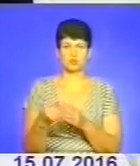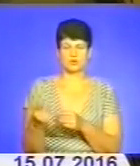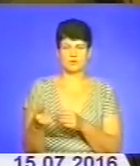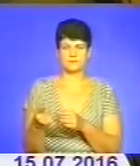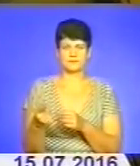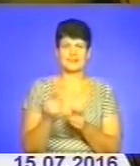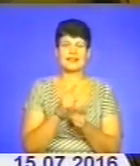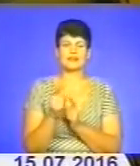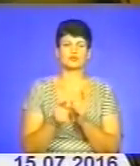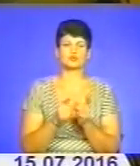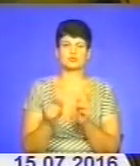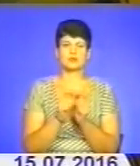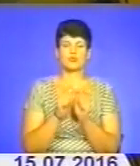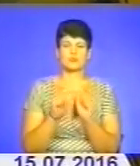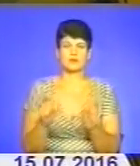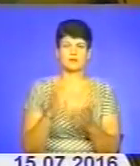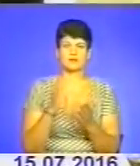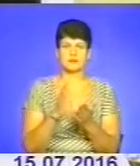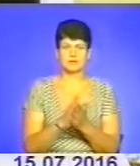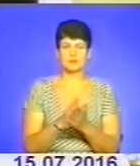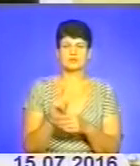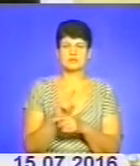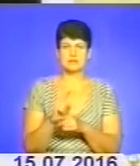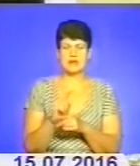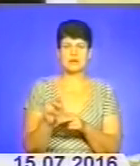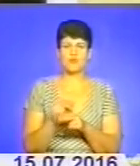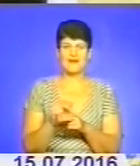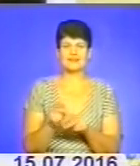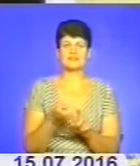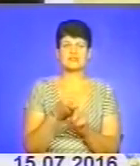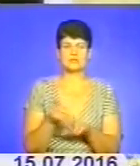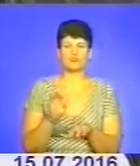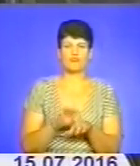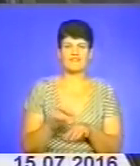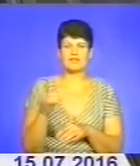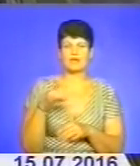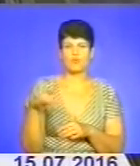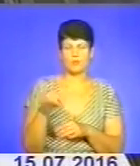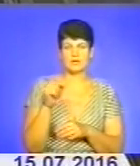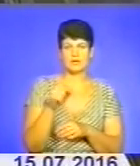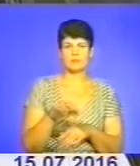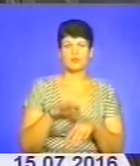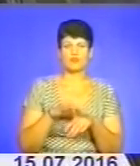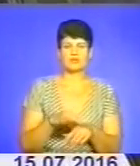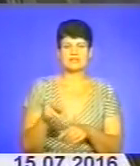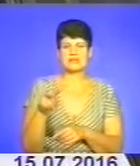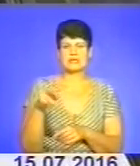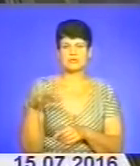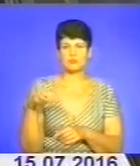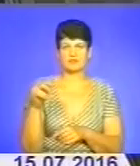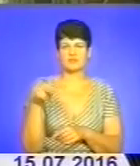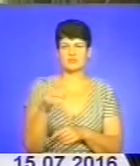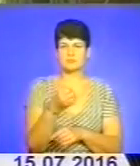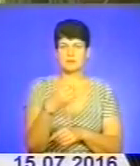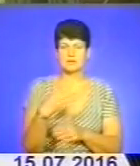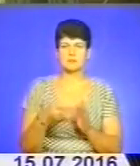Реконструкція об'єкту відбувається відповідно до стандартів лікування інфекційно-хворих у Європі. Її проводять з листопада 2015-го і